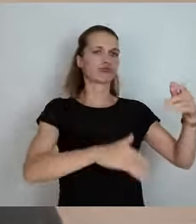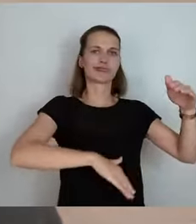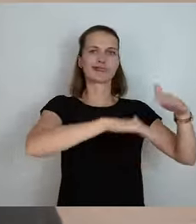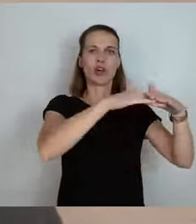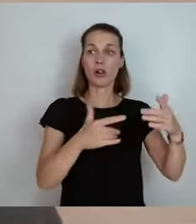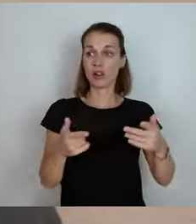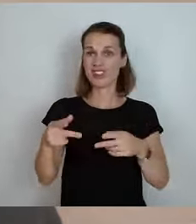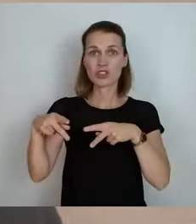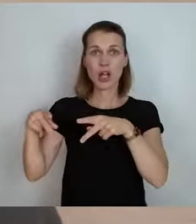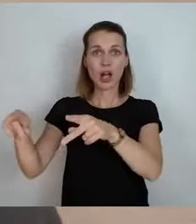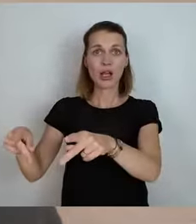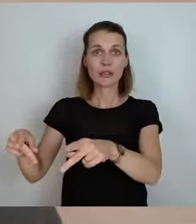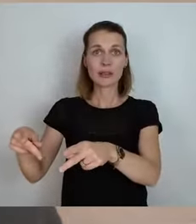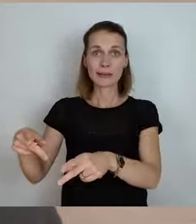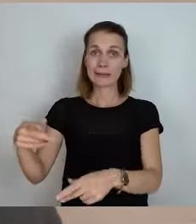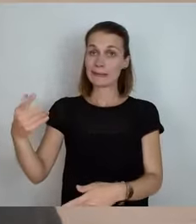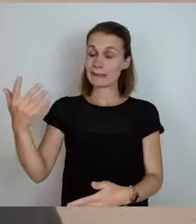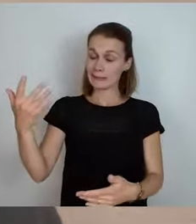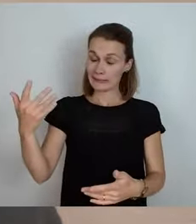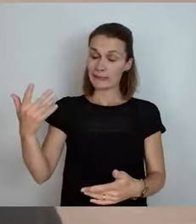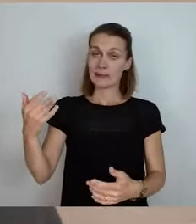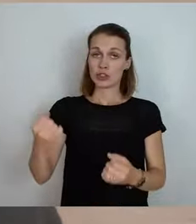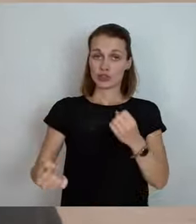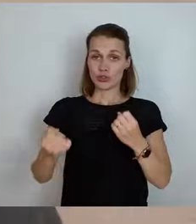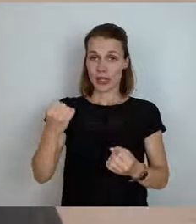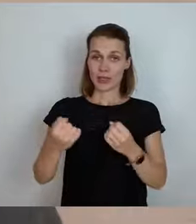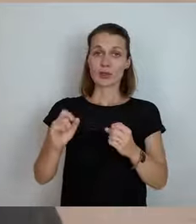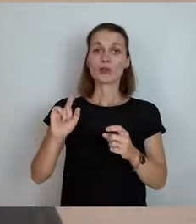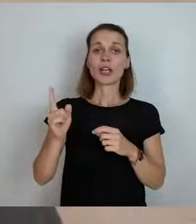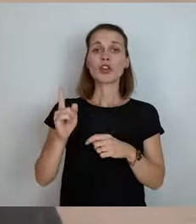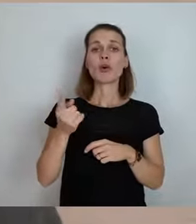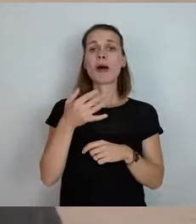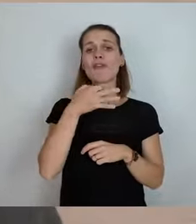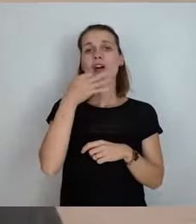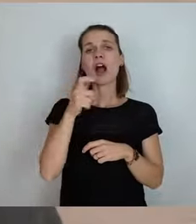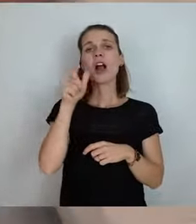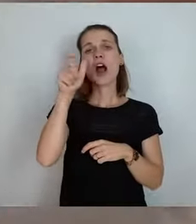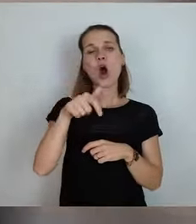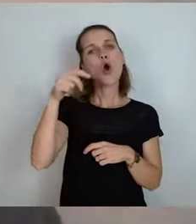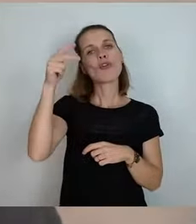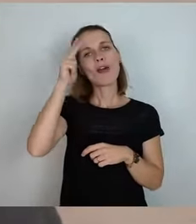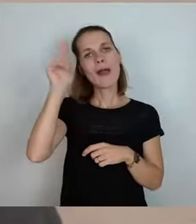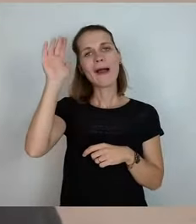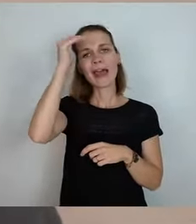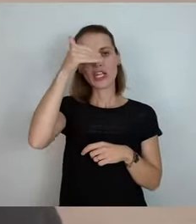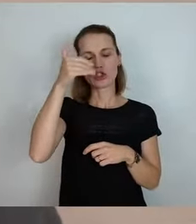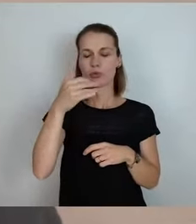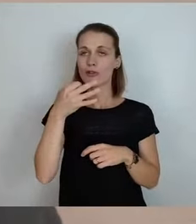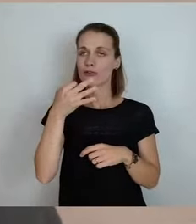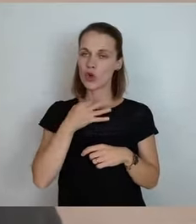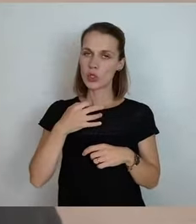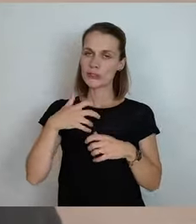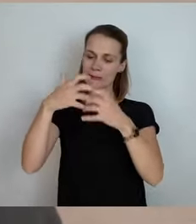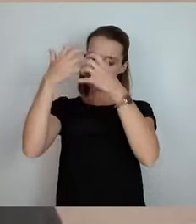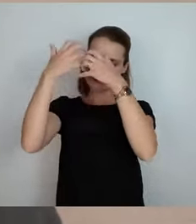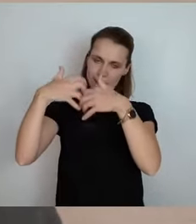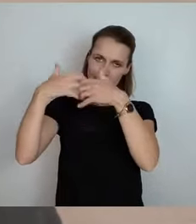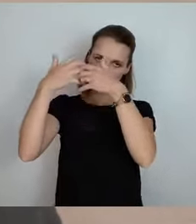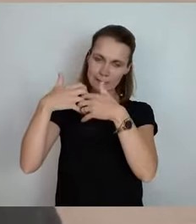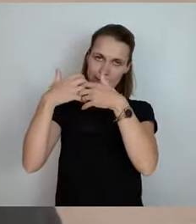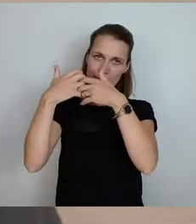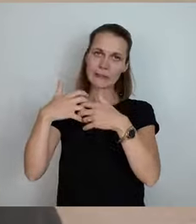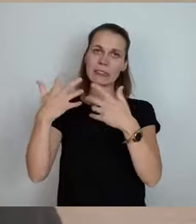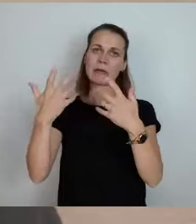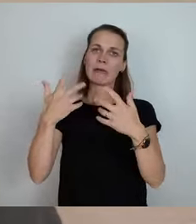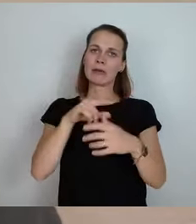Und dann hätte ich noch eine Frage an Herrn Ministerpräsident. Mich beschäftigt schon seit längerer Zeit,